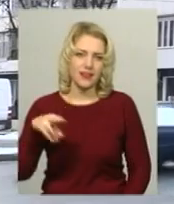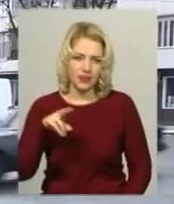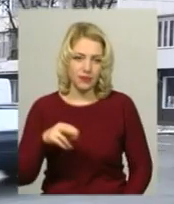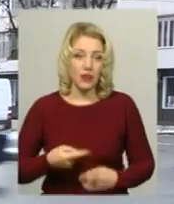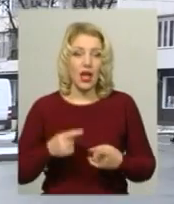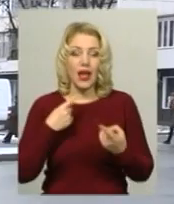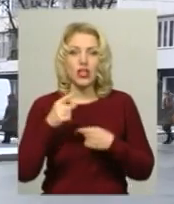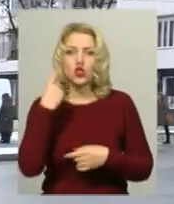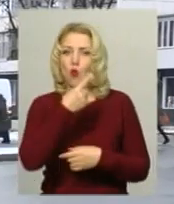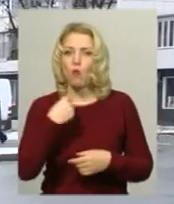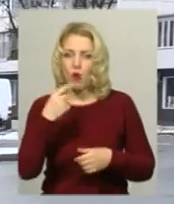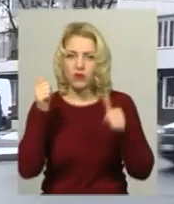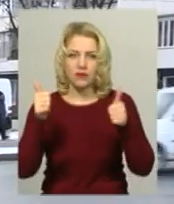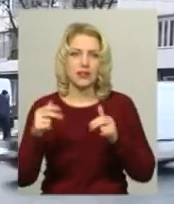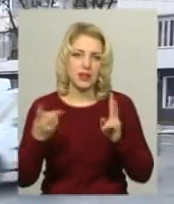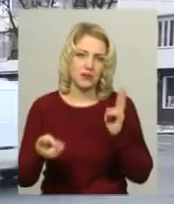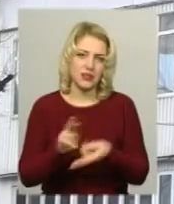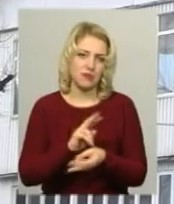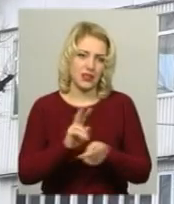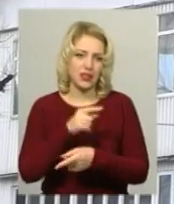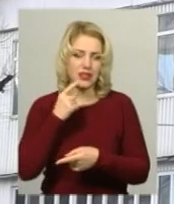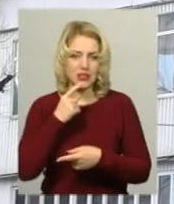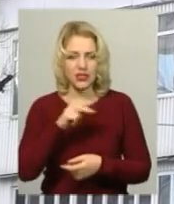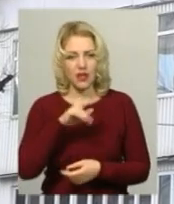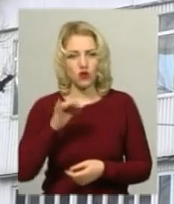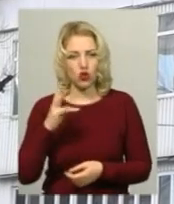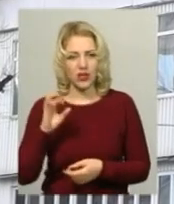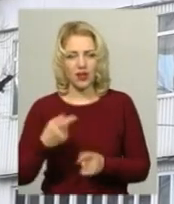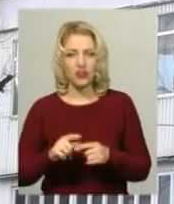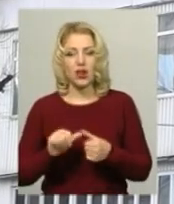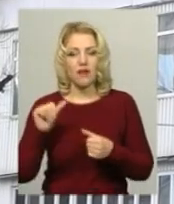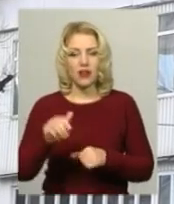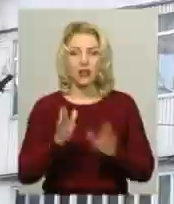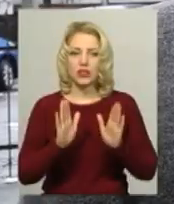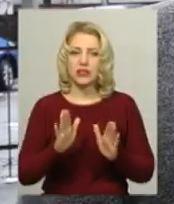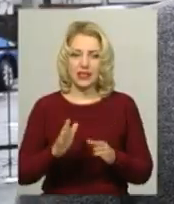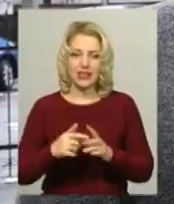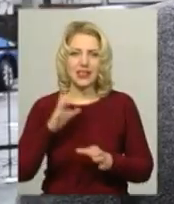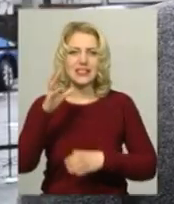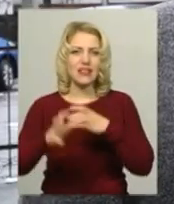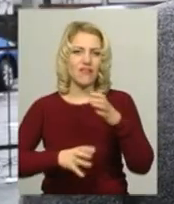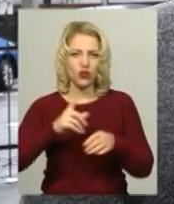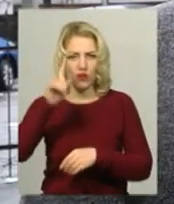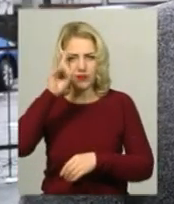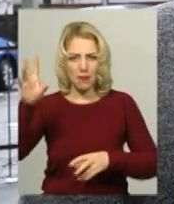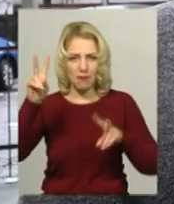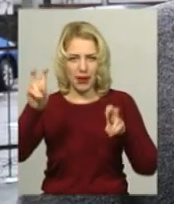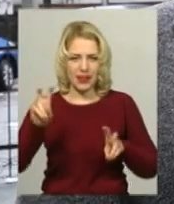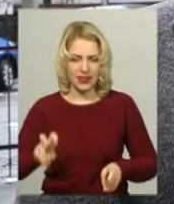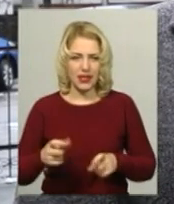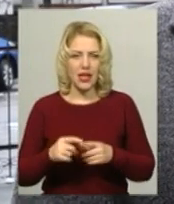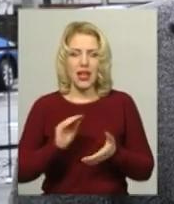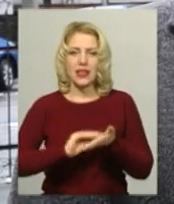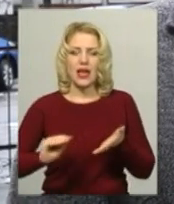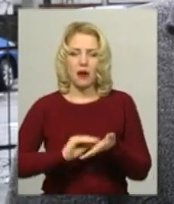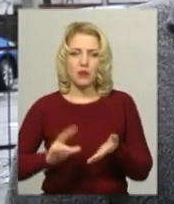Іншомовні вивіски теж доведеться змінити, каже Олександр Чорнієвич. Виключення складають лише світові бренди. Надписи на вивісках мають бути